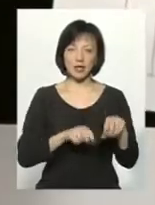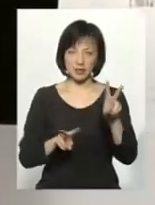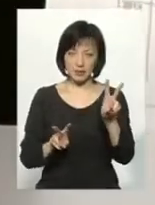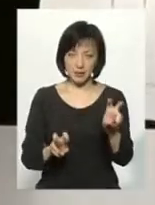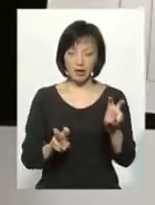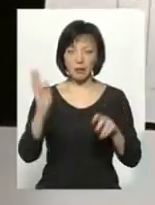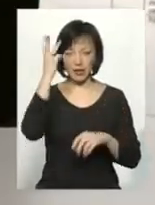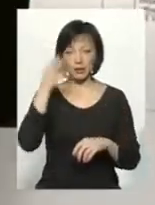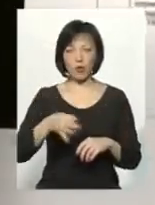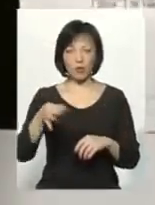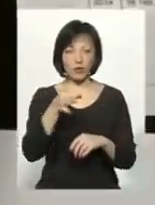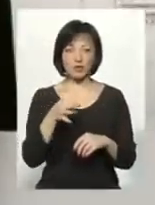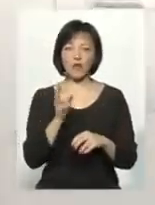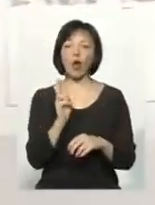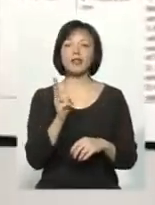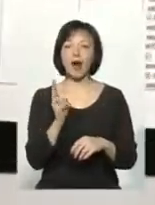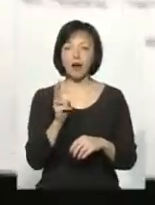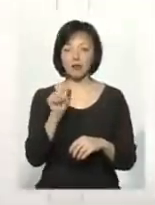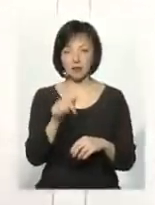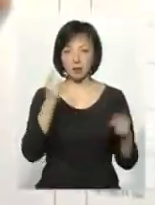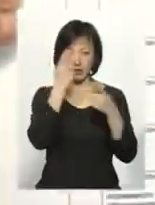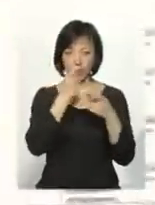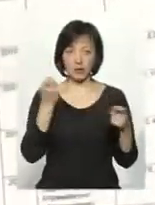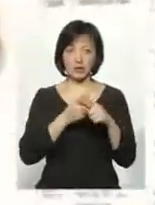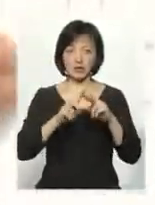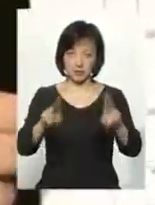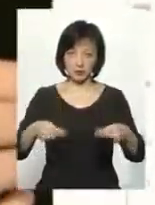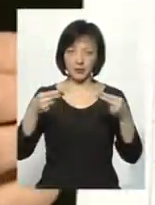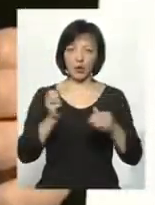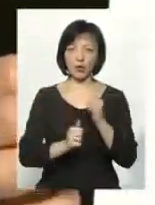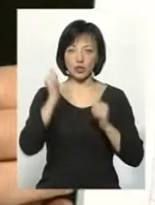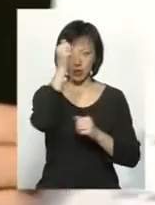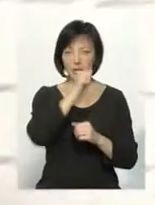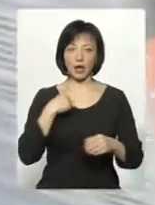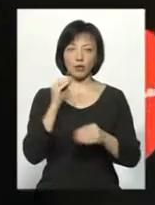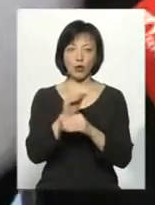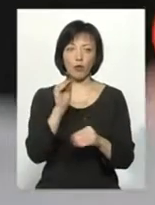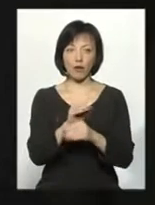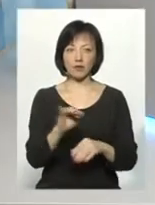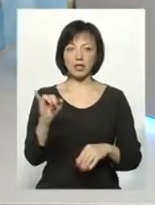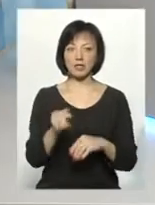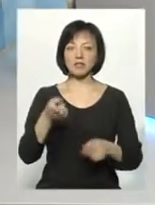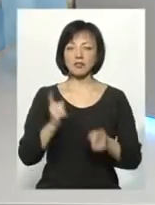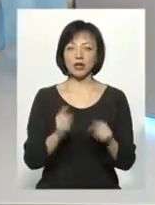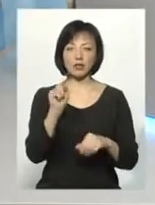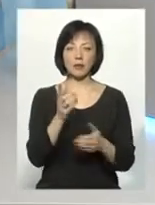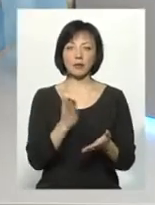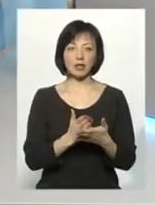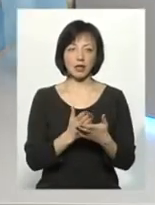Хмельницька область» в контактах, то там інформація викладена, кожний рік я її доповнюю. І, звичайно, там є